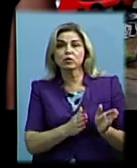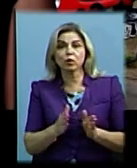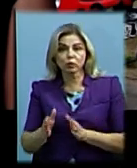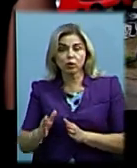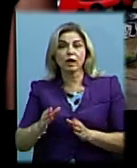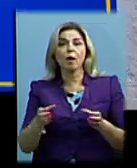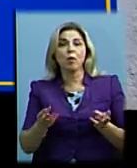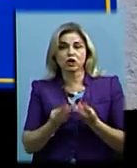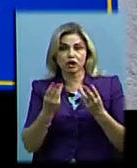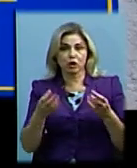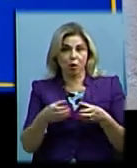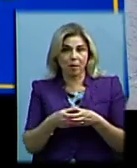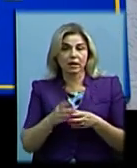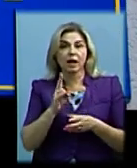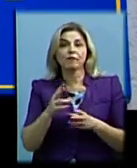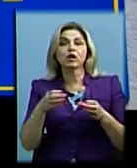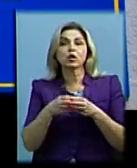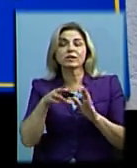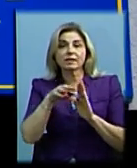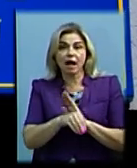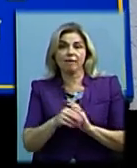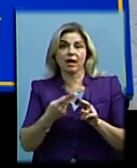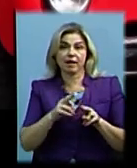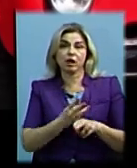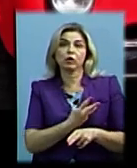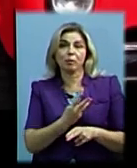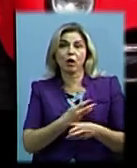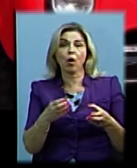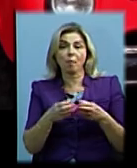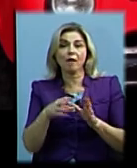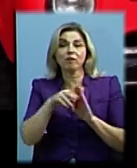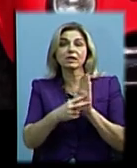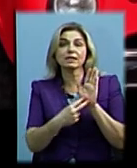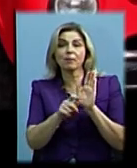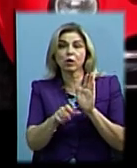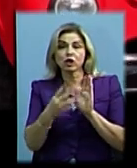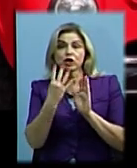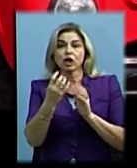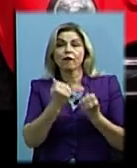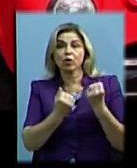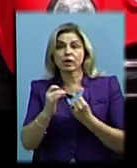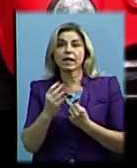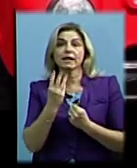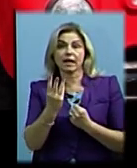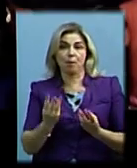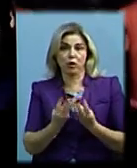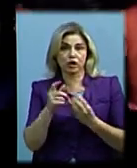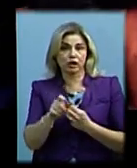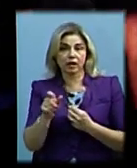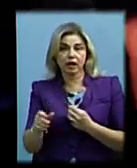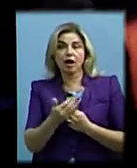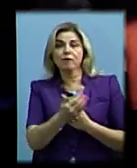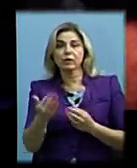пожежної команди. До складу добровільної пожежної команди увійшли семеро людей – чотири водії та три пожежники. Вони